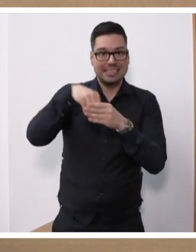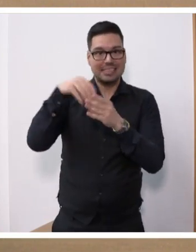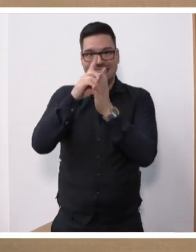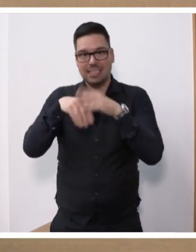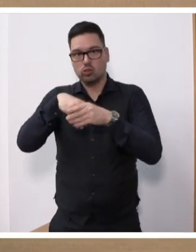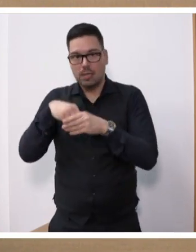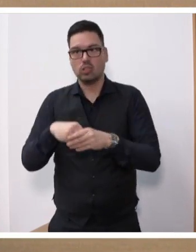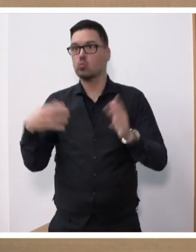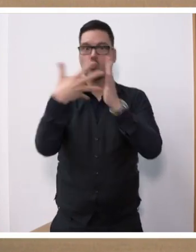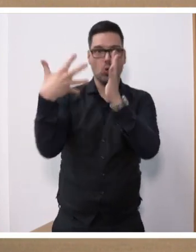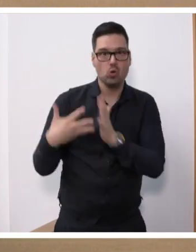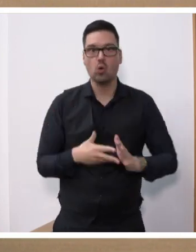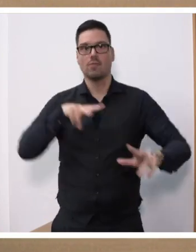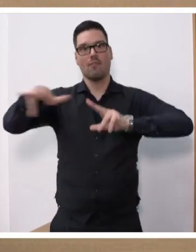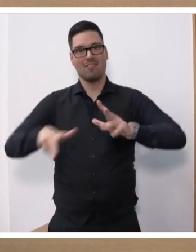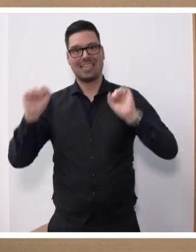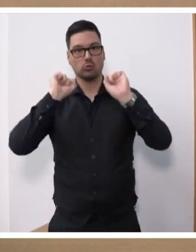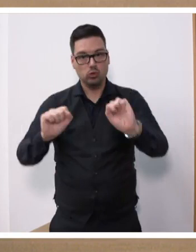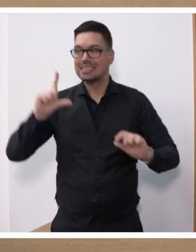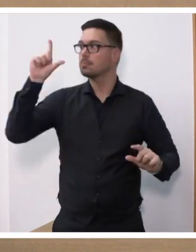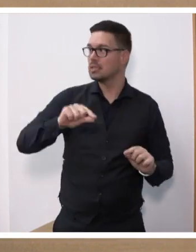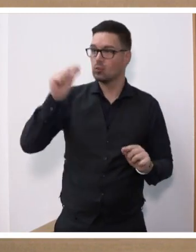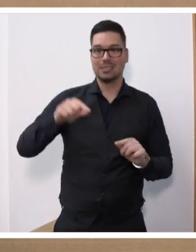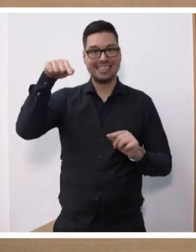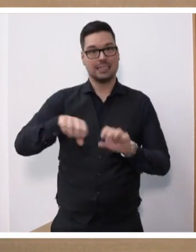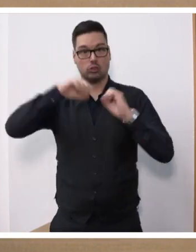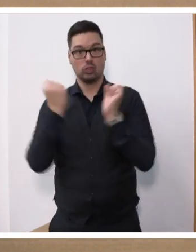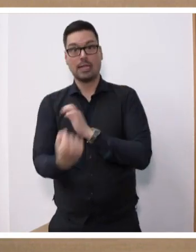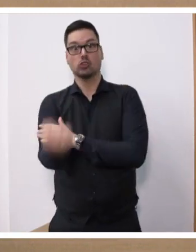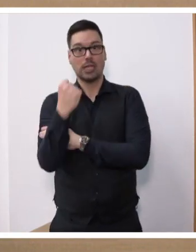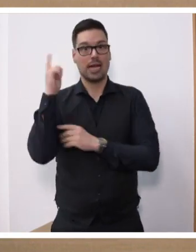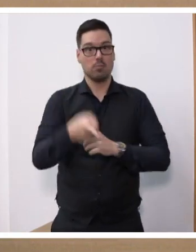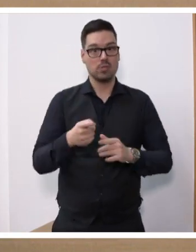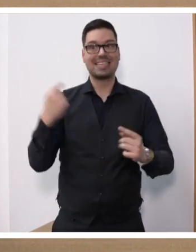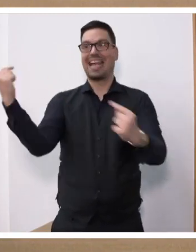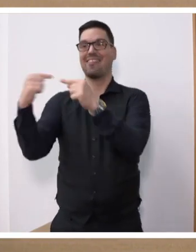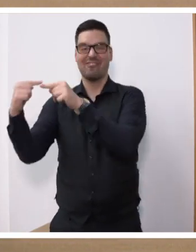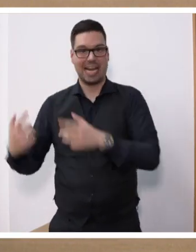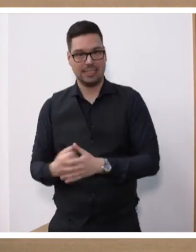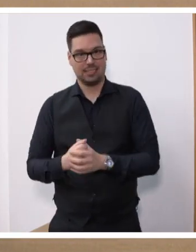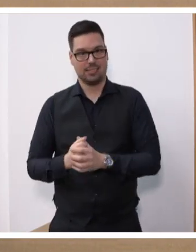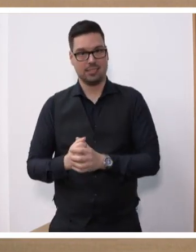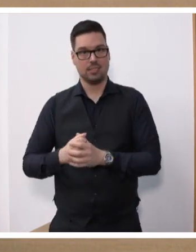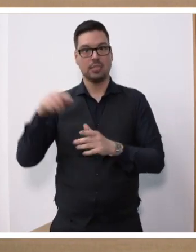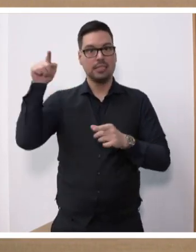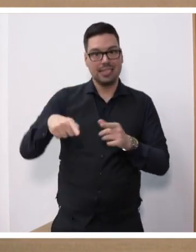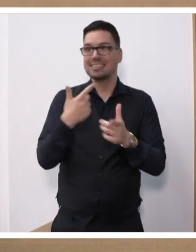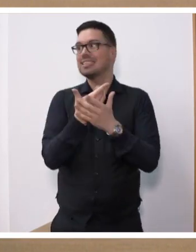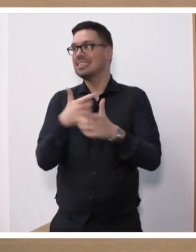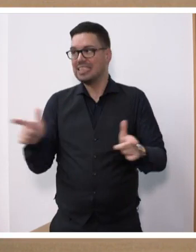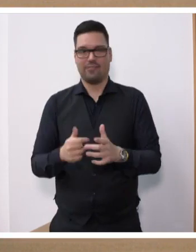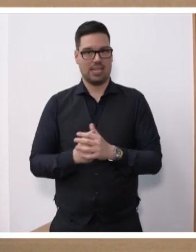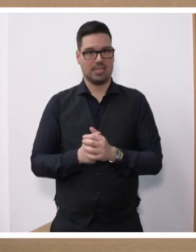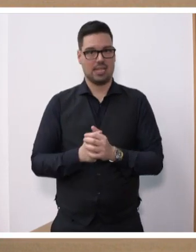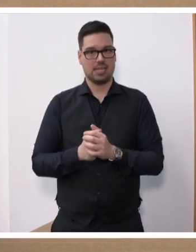Quellen-TKÜ für den Verfassungsschutz. Das heißt, dass dieser Staat stärker werden muss gegen seine Feinde. Das ist nie wieder. Das heißt